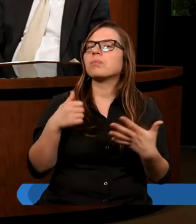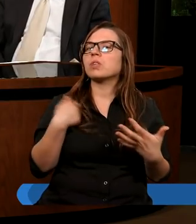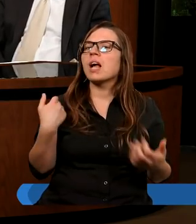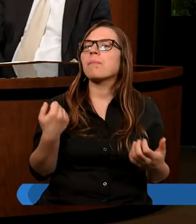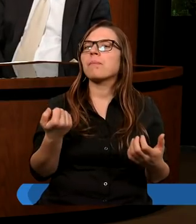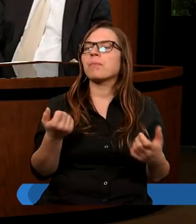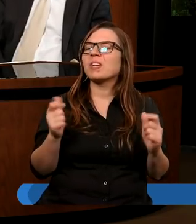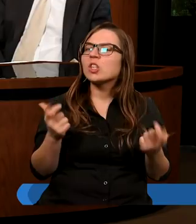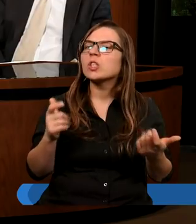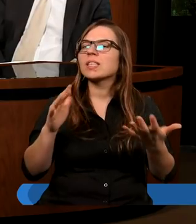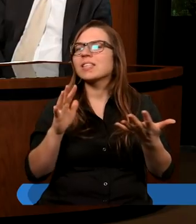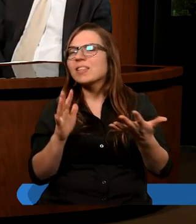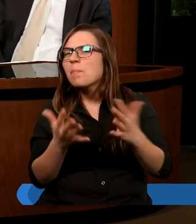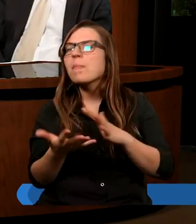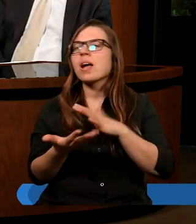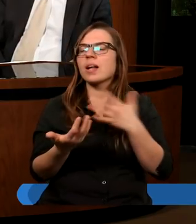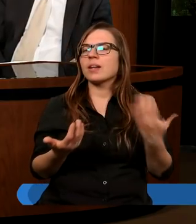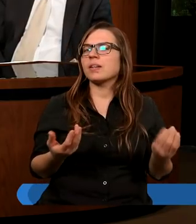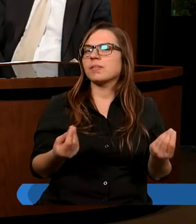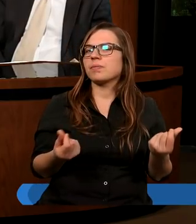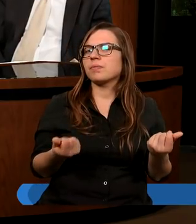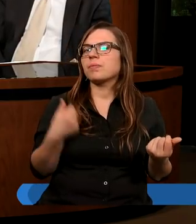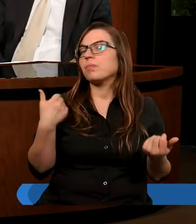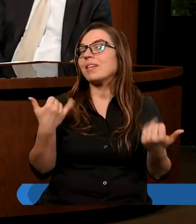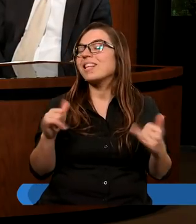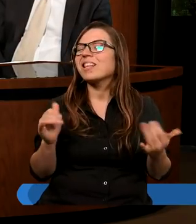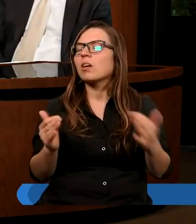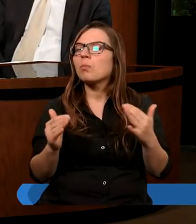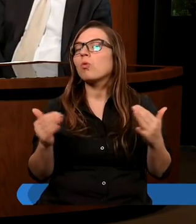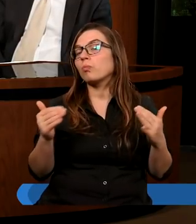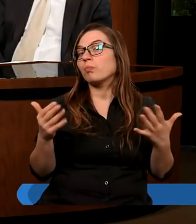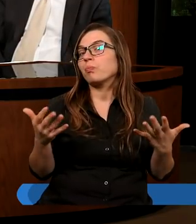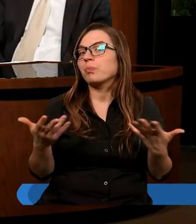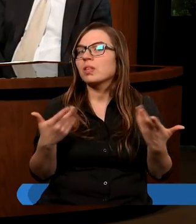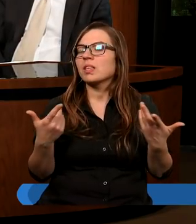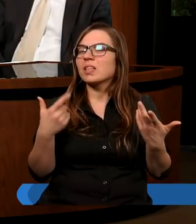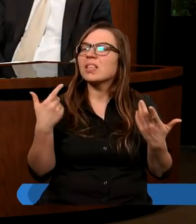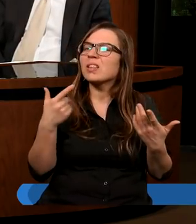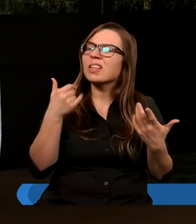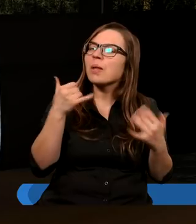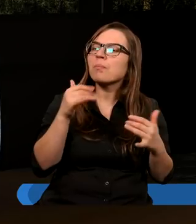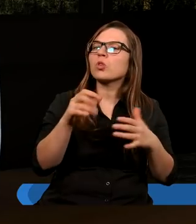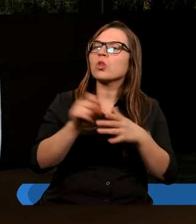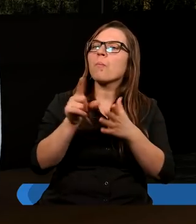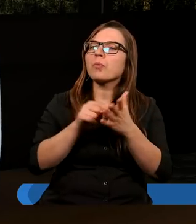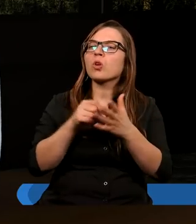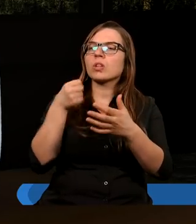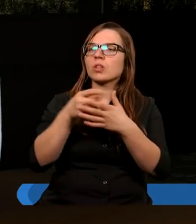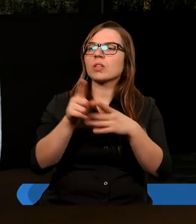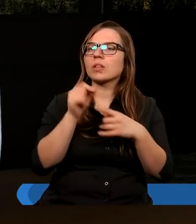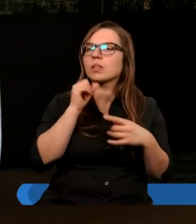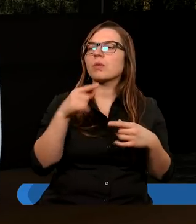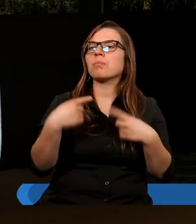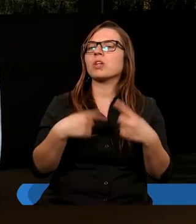zmienić. Widać nie było innego sposobu, żeby dotrzeć do Piotra. Można by tutaj